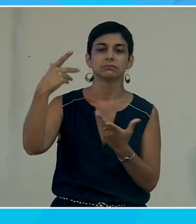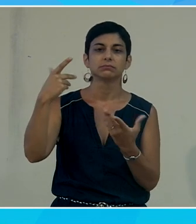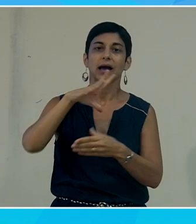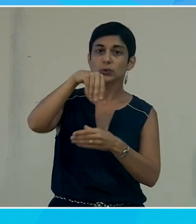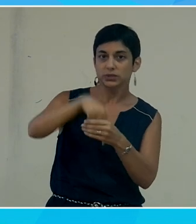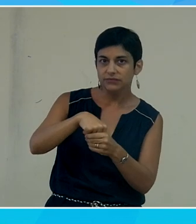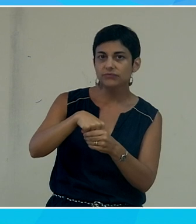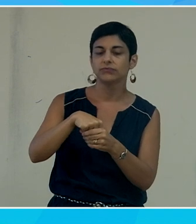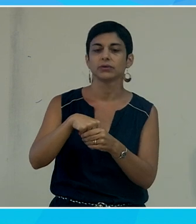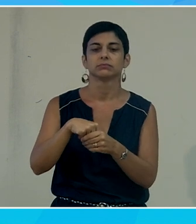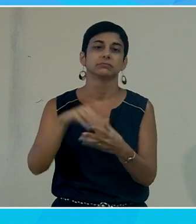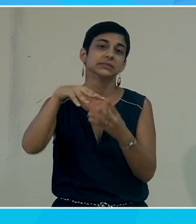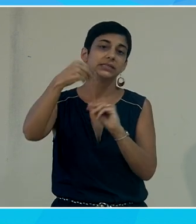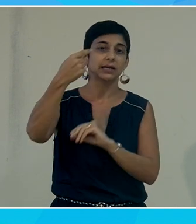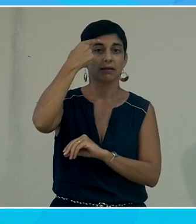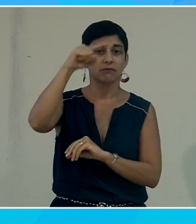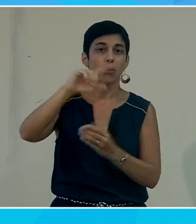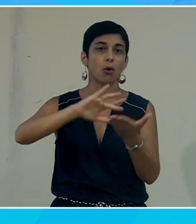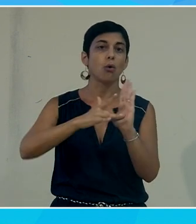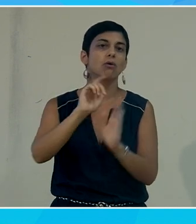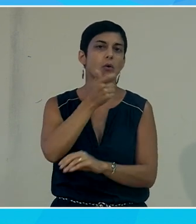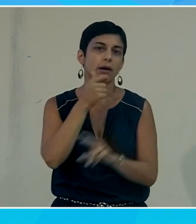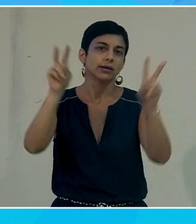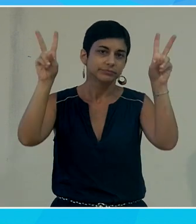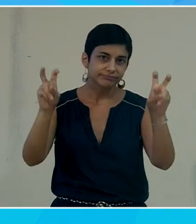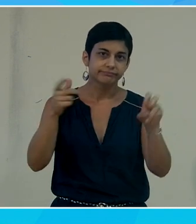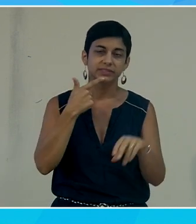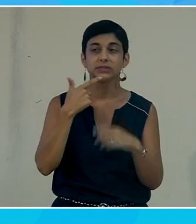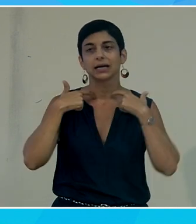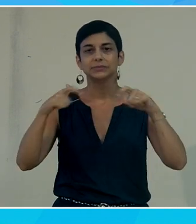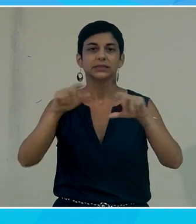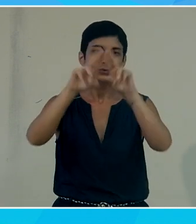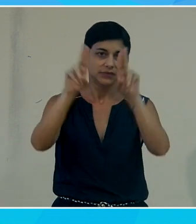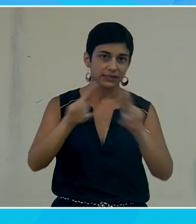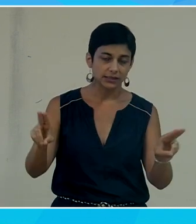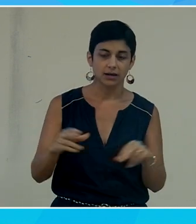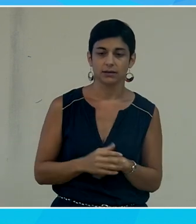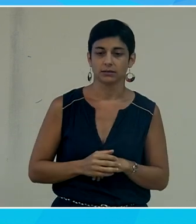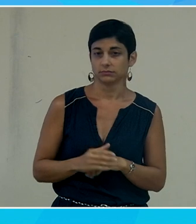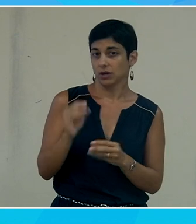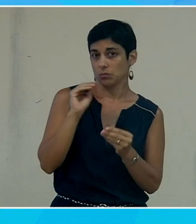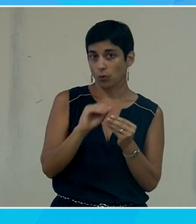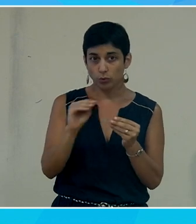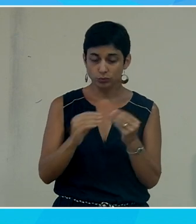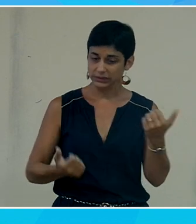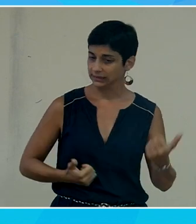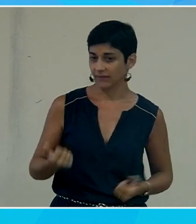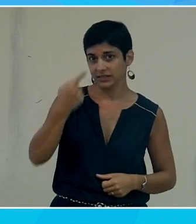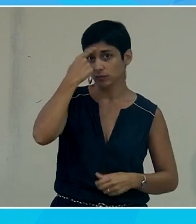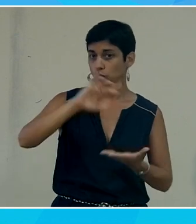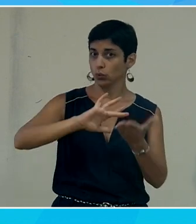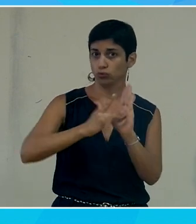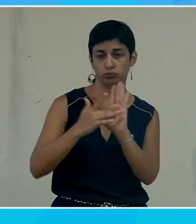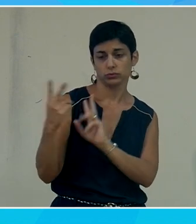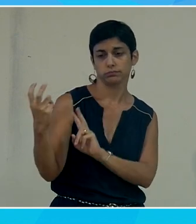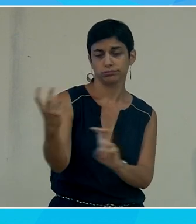aussi design for all ou l'accessibilité universelle c'est à dire les produits environnement et services pour tous dès le